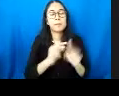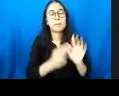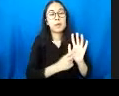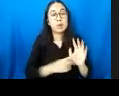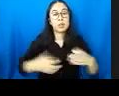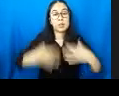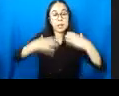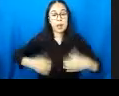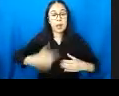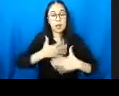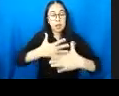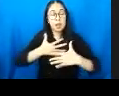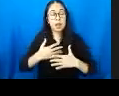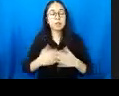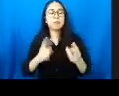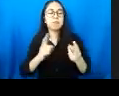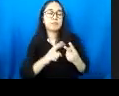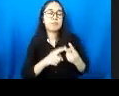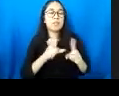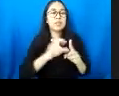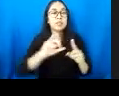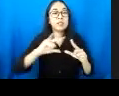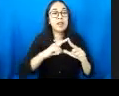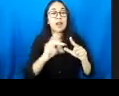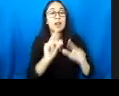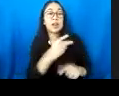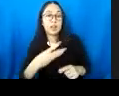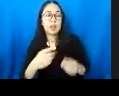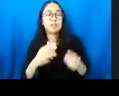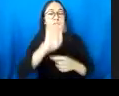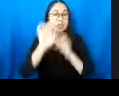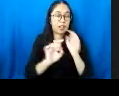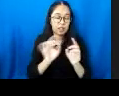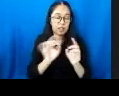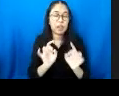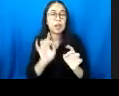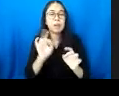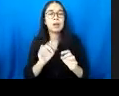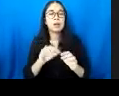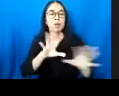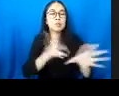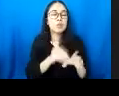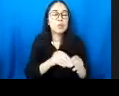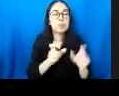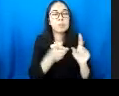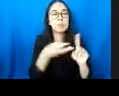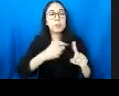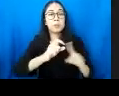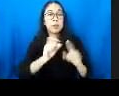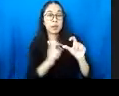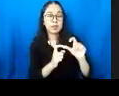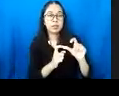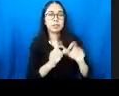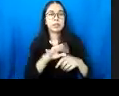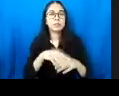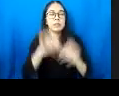jelas spesifik, dan kemudian banyak faktor-faktor lain yang dikumpulkan saja oleh BPS. Tapi kita harus sadar bahwa pneumonia,